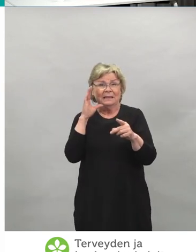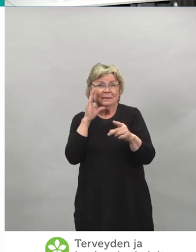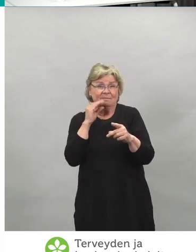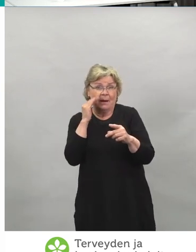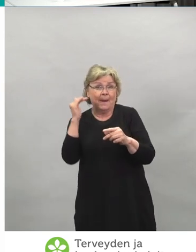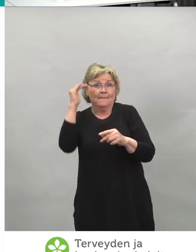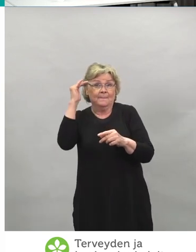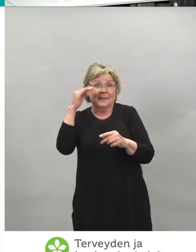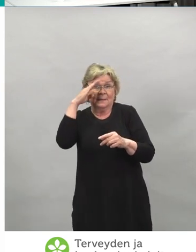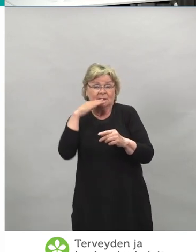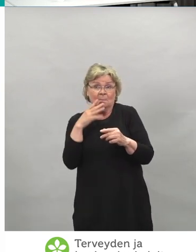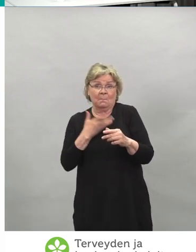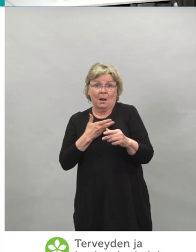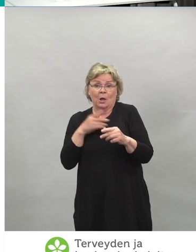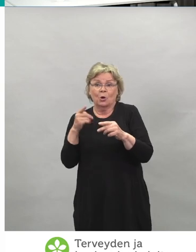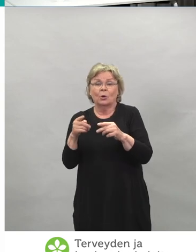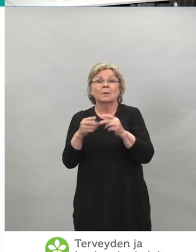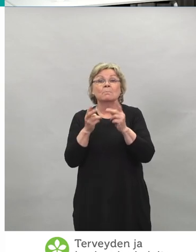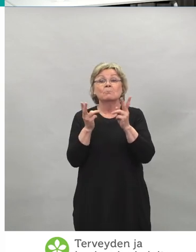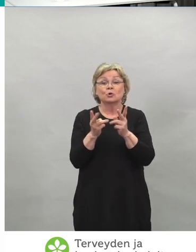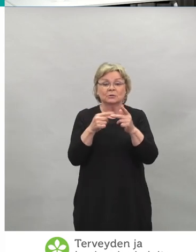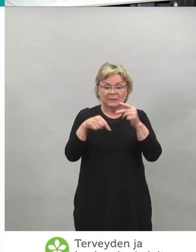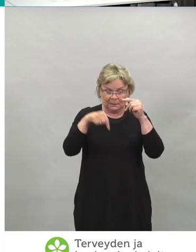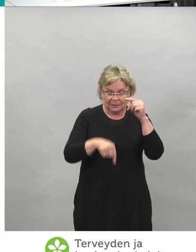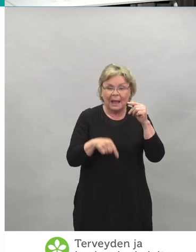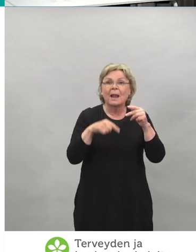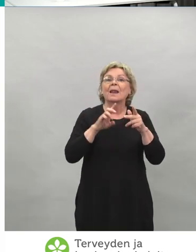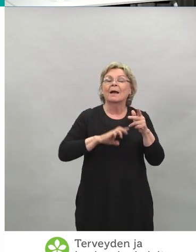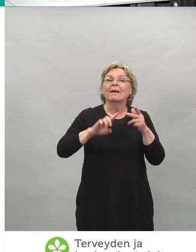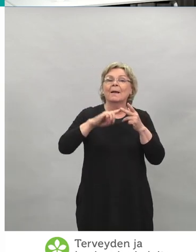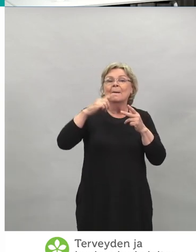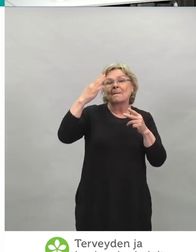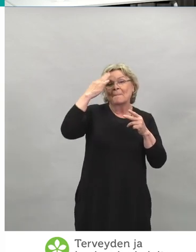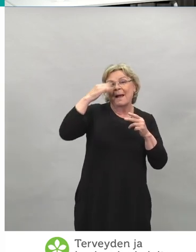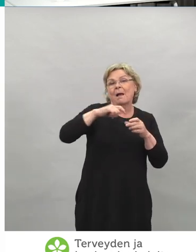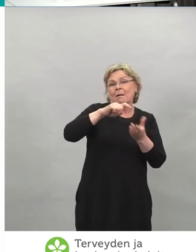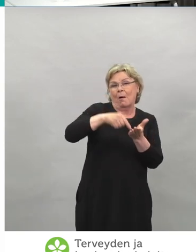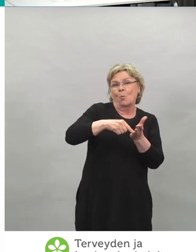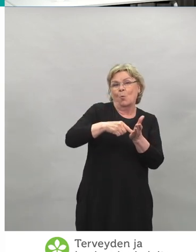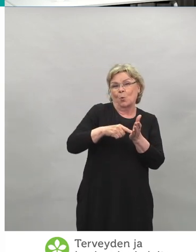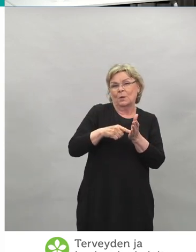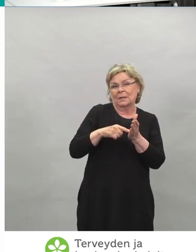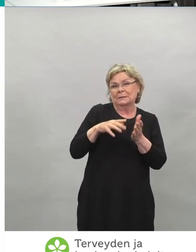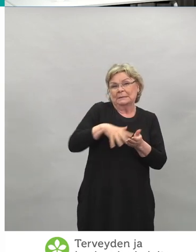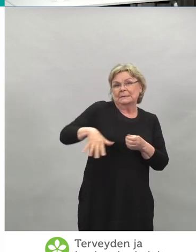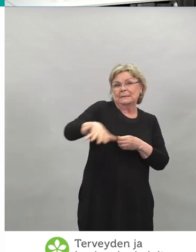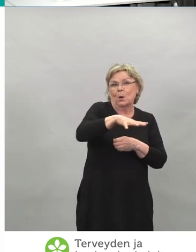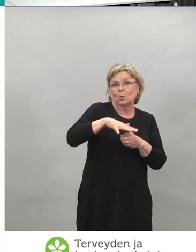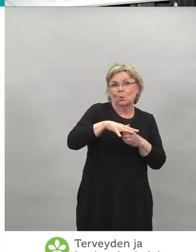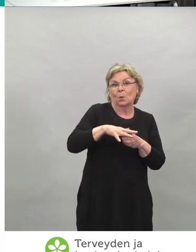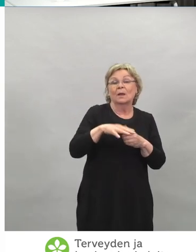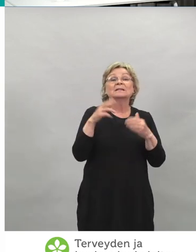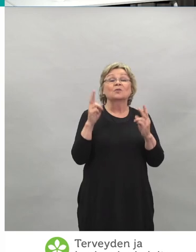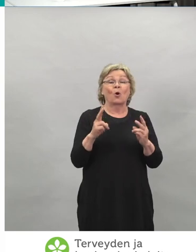pääkaupunkiseutu, niin on nuorempi väestö, niin se rokotuskattavuus on sitten huomattavasti matalampi.